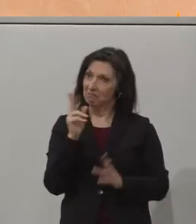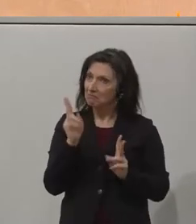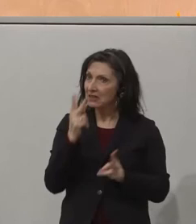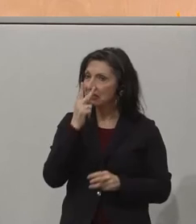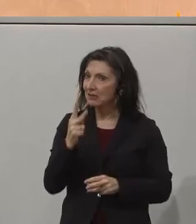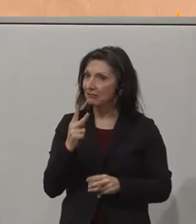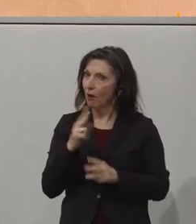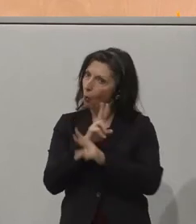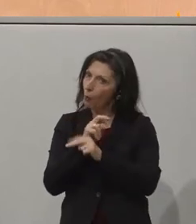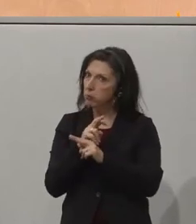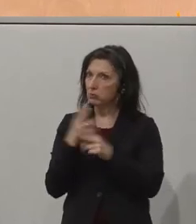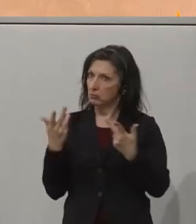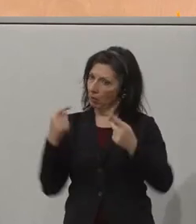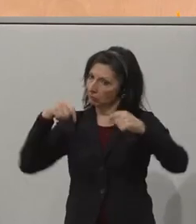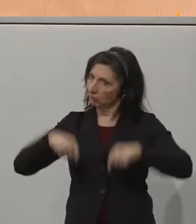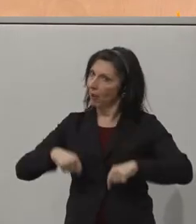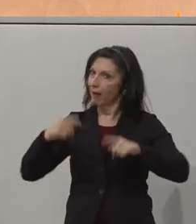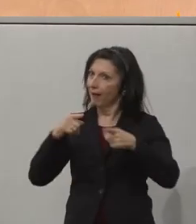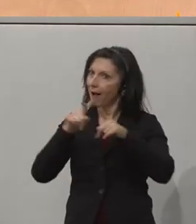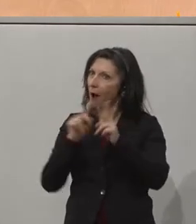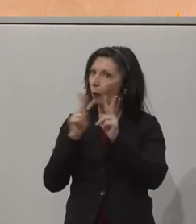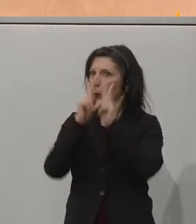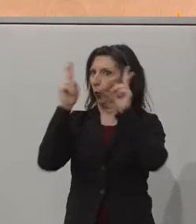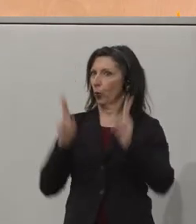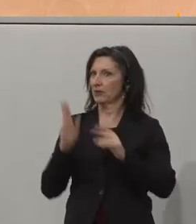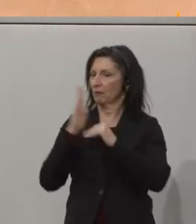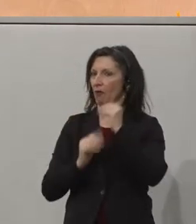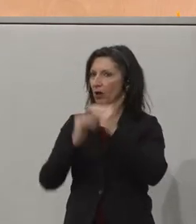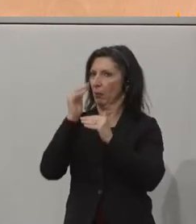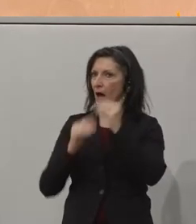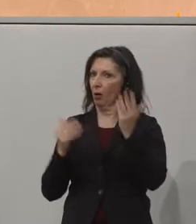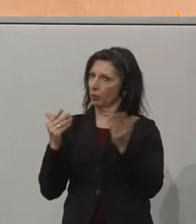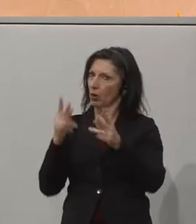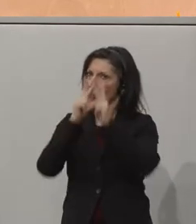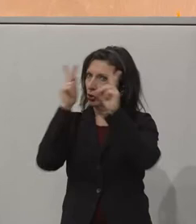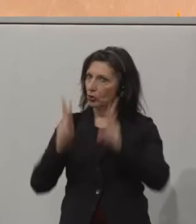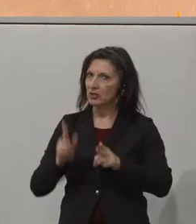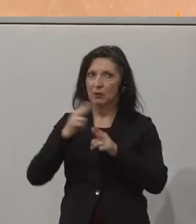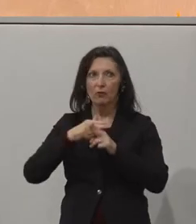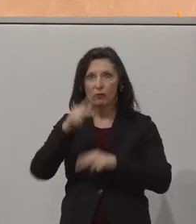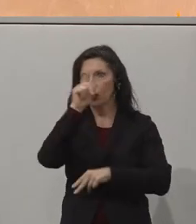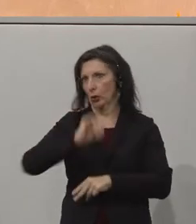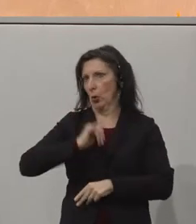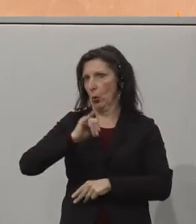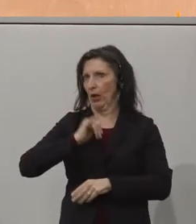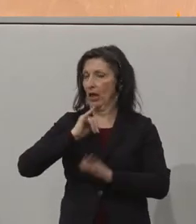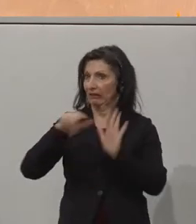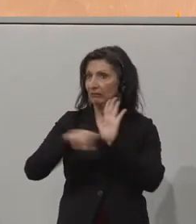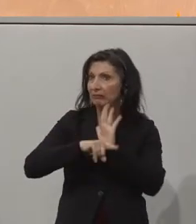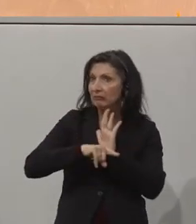Konzepte entwickelt werden, von denen benachteiligte Jugendliche profitieren können. Und ich glaube, wenn man